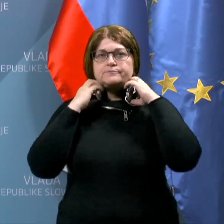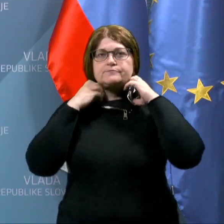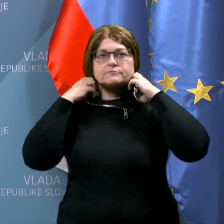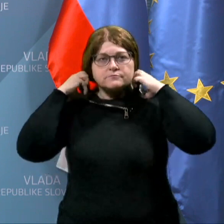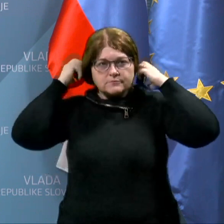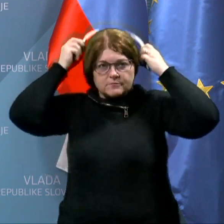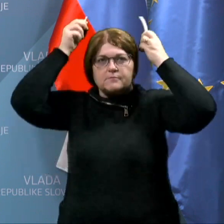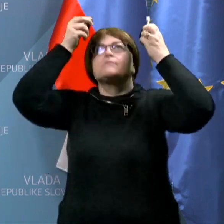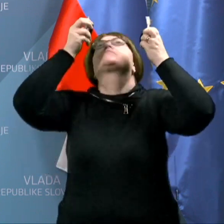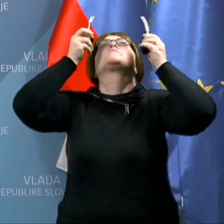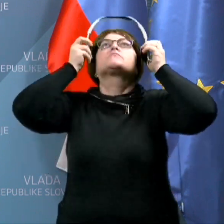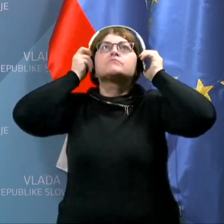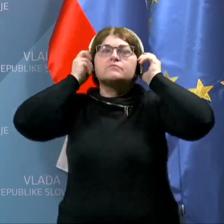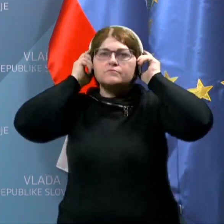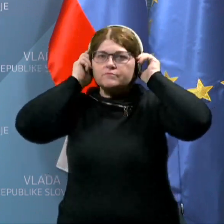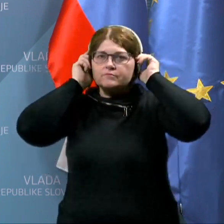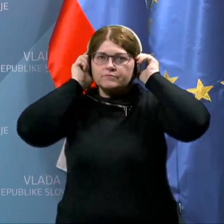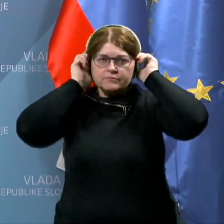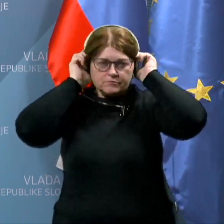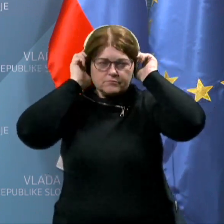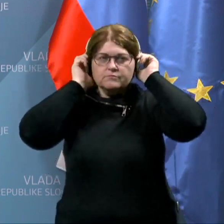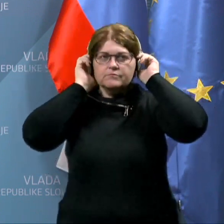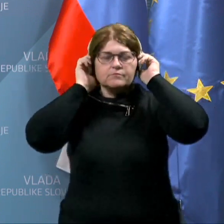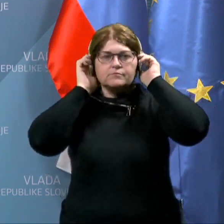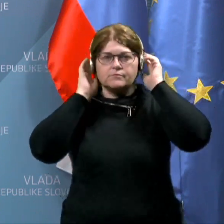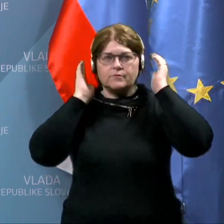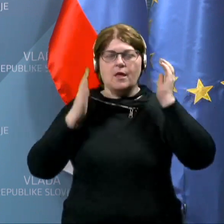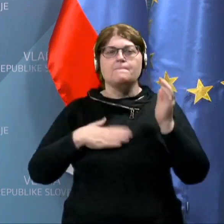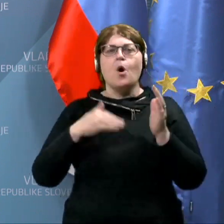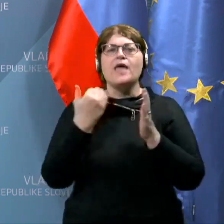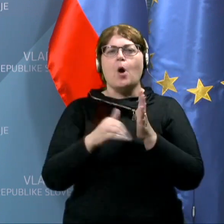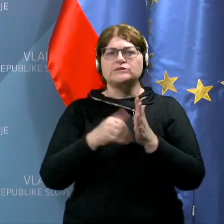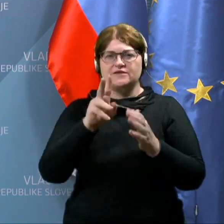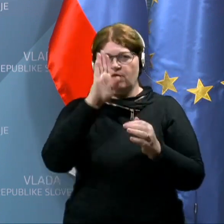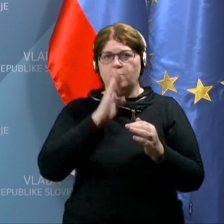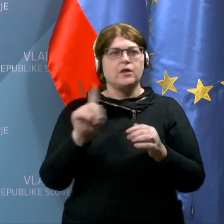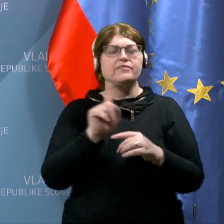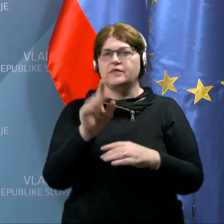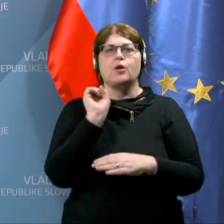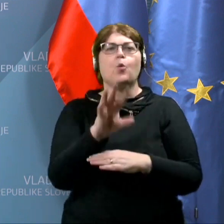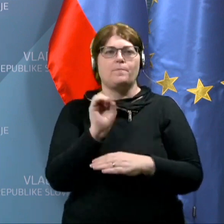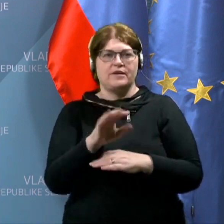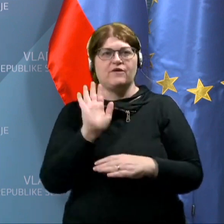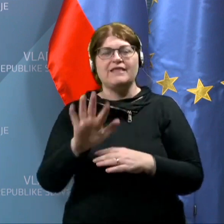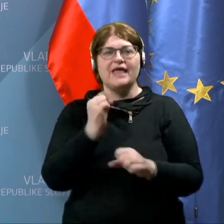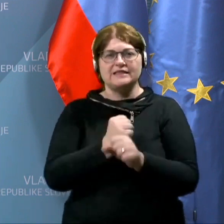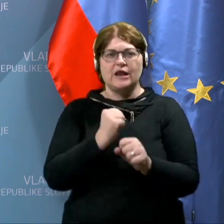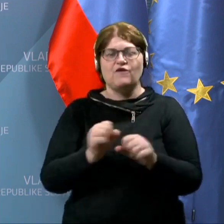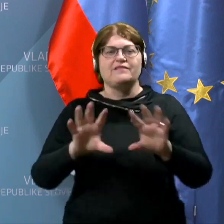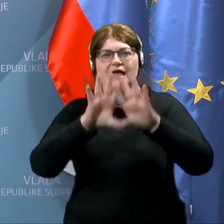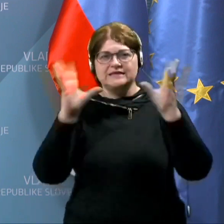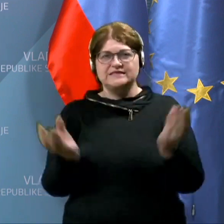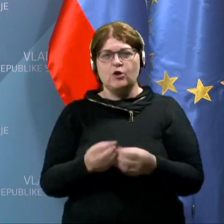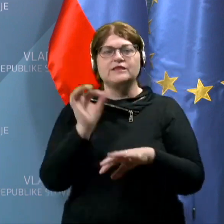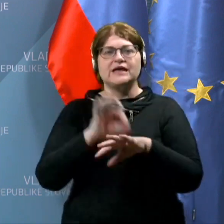Se pravi, na moja odsotnost v ponedeljek zagotovo ni vplivala na delovanje celotnega